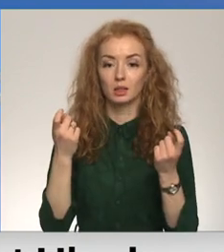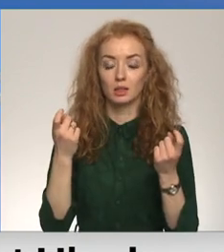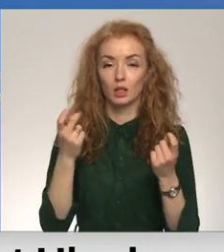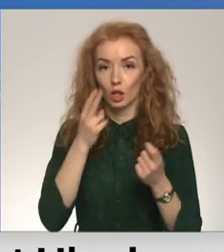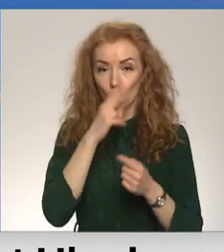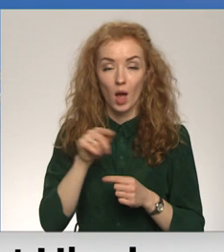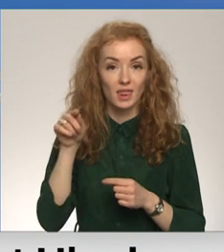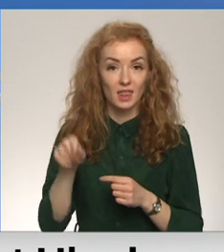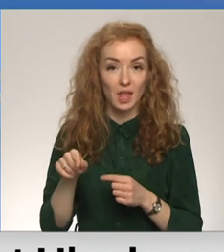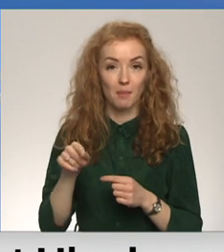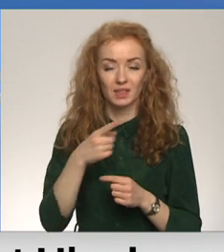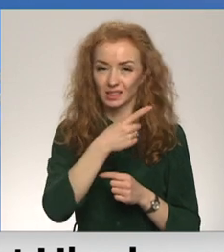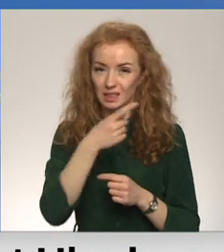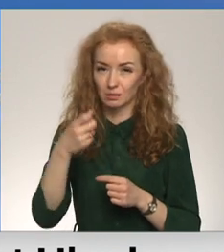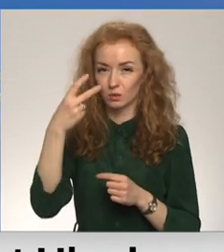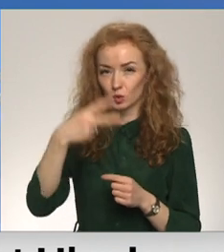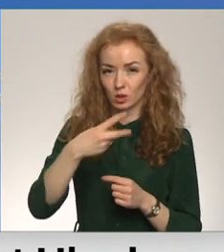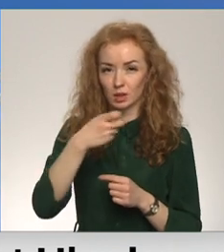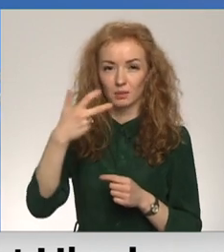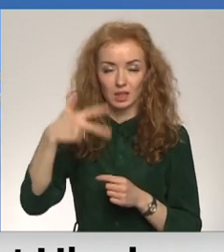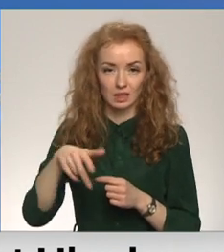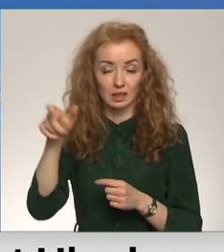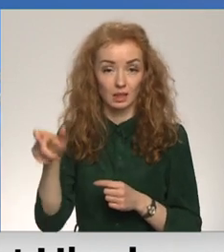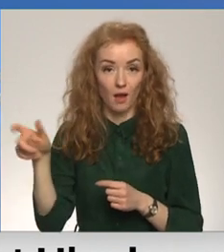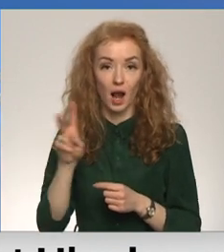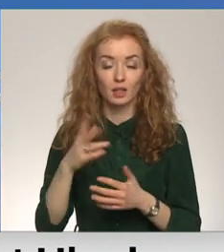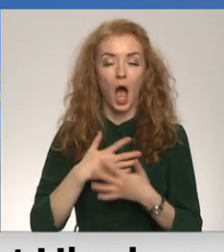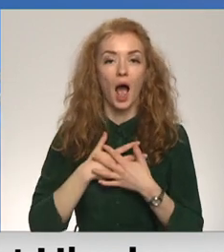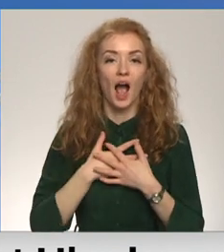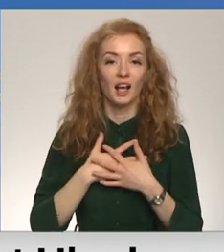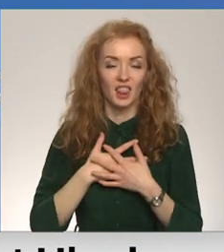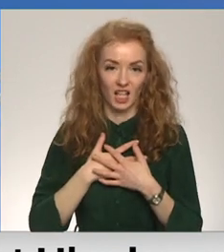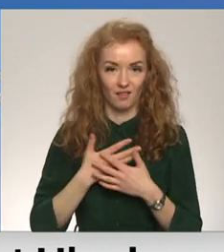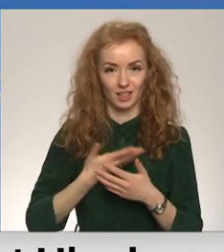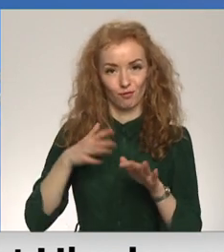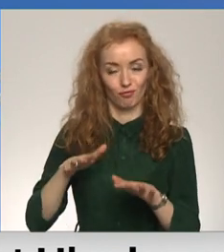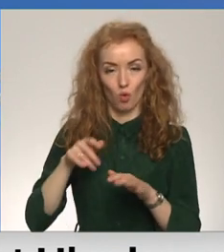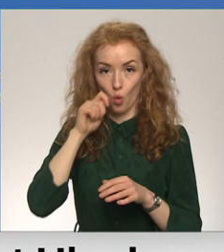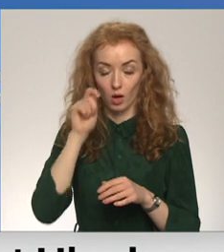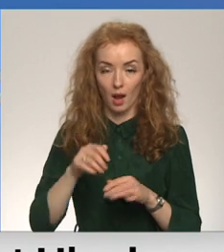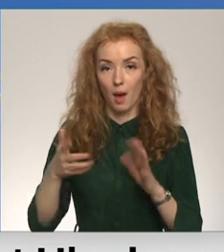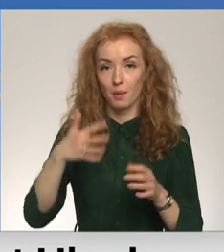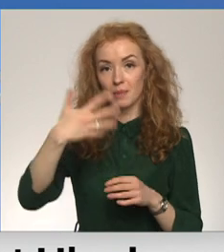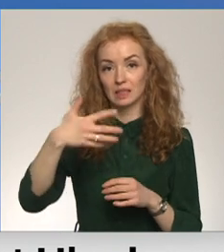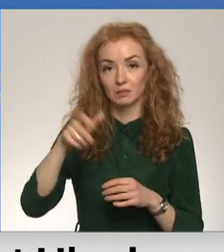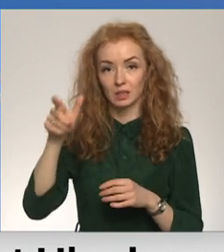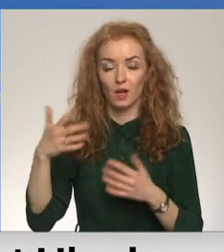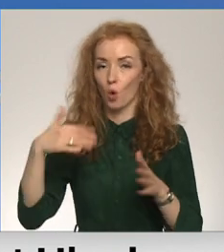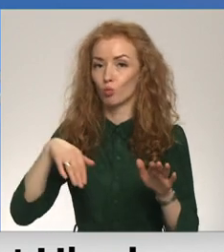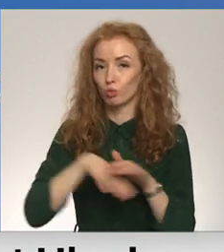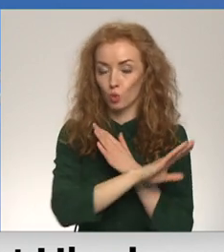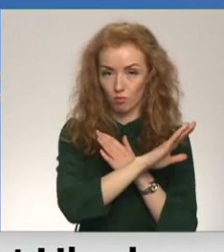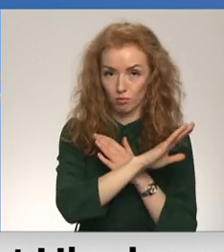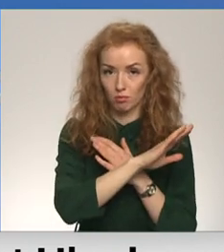vairāk nekā 120-130 valsts piedrīgiem, kuri ir aktīvā mūsu uzmanības lokā, vairāk nekā 50 ir jau izceļojuši un